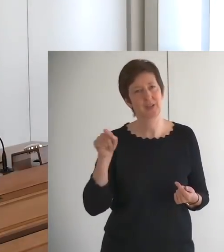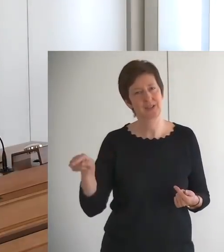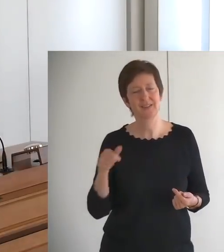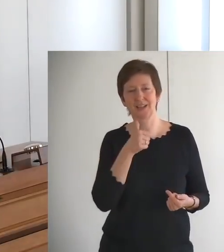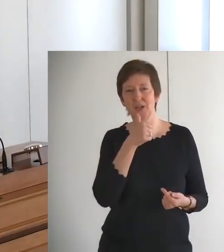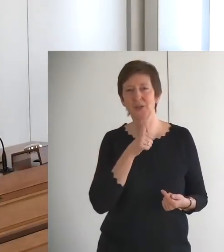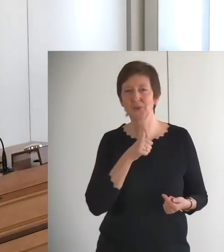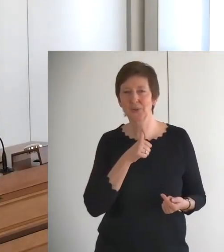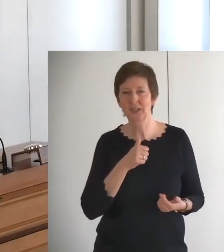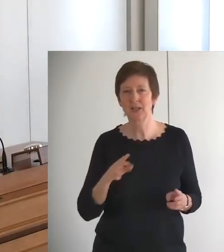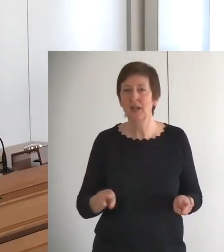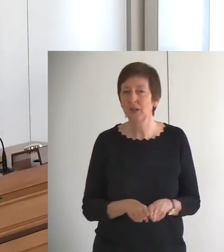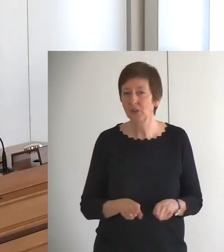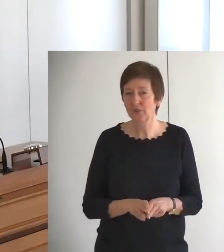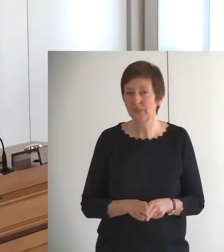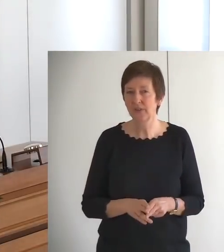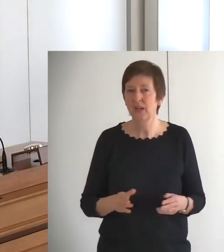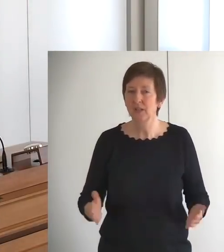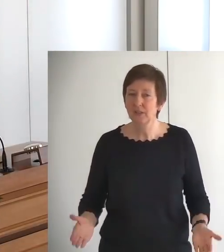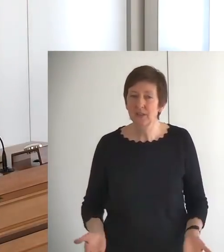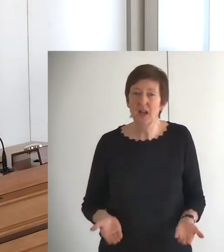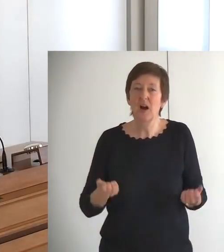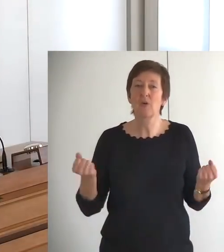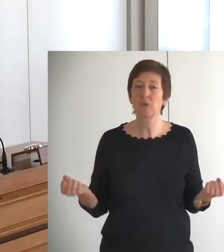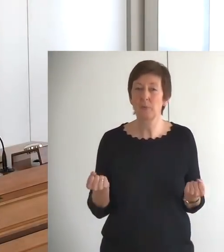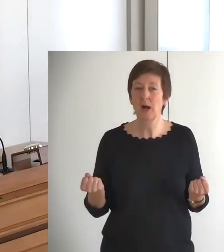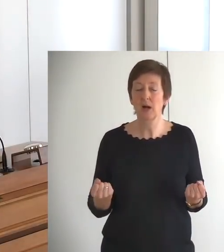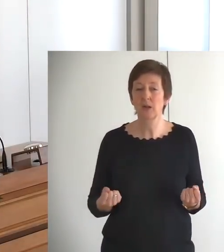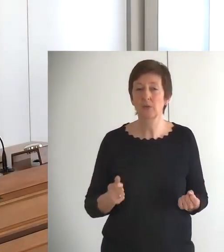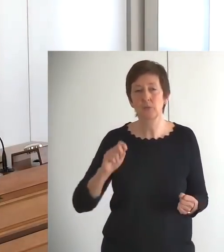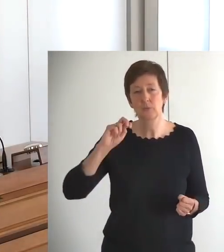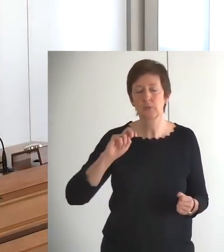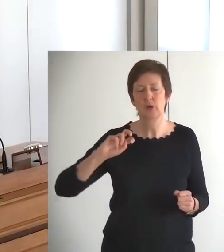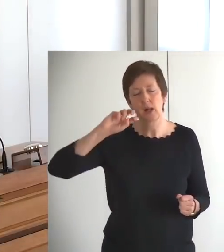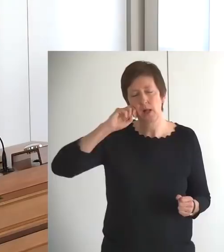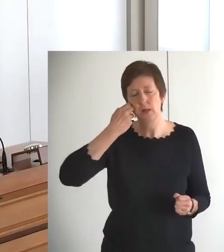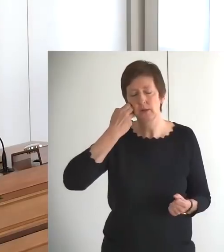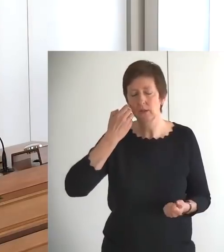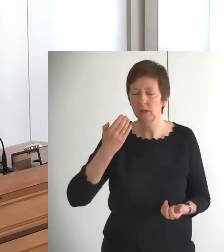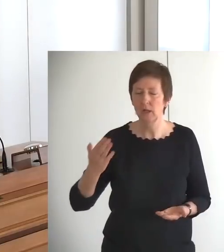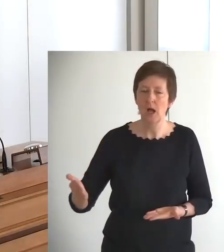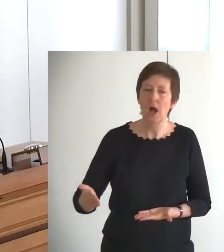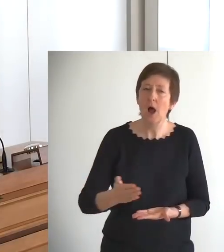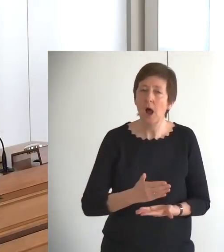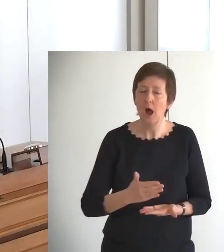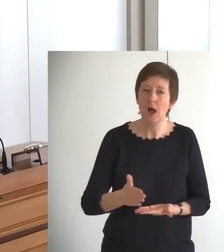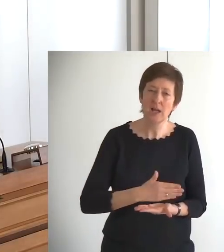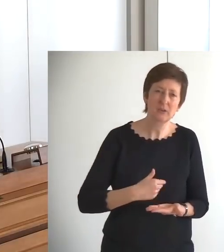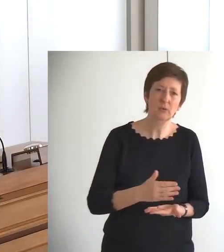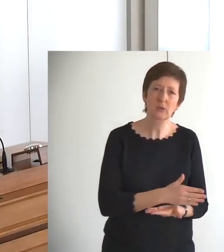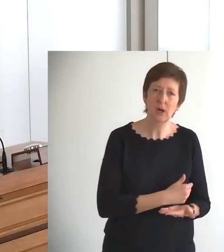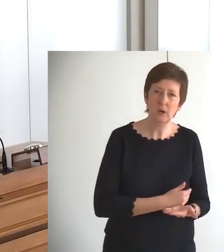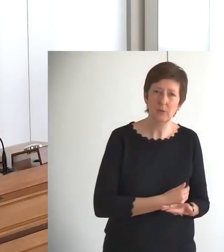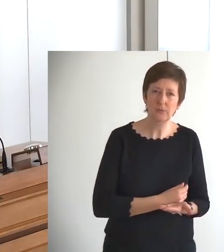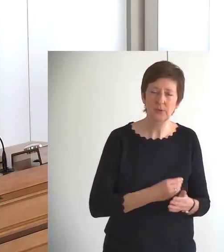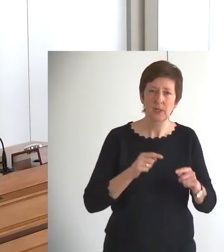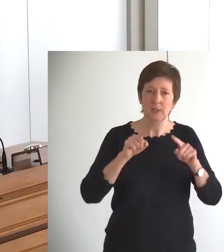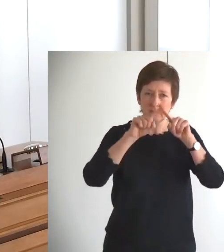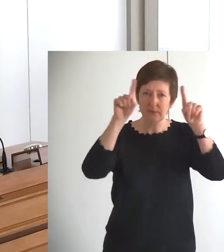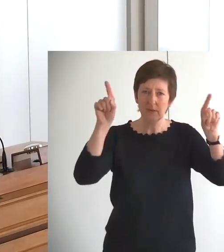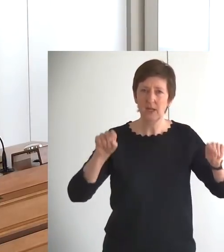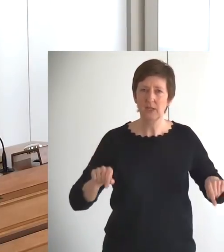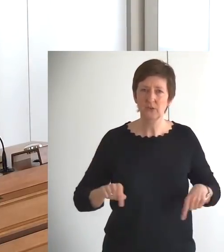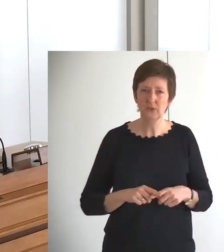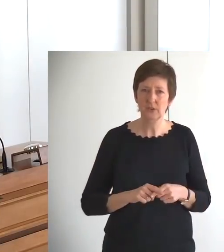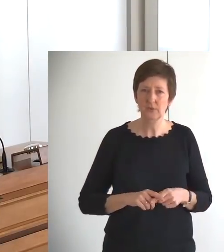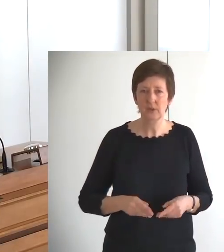Geschwister, die sich da aufmachen, Einkäufe für ältere Geschwister erledigen, die die Zeitschrift unserer Familie